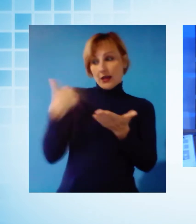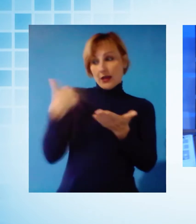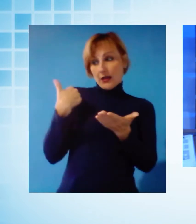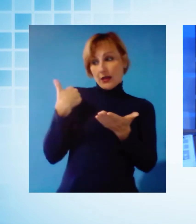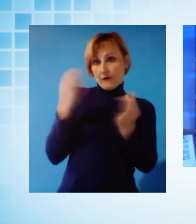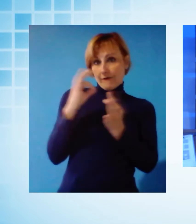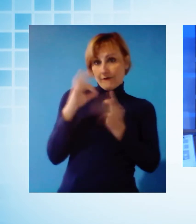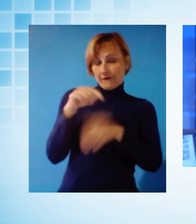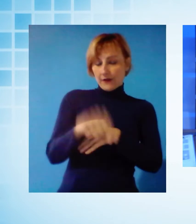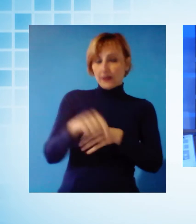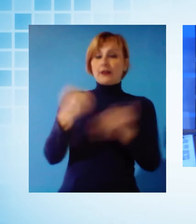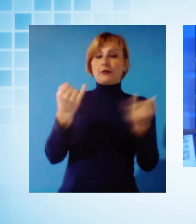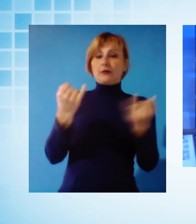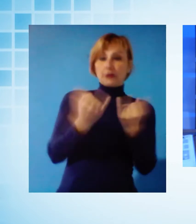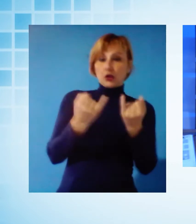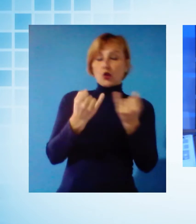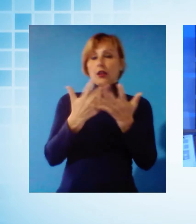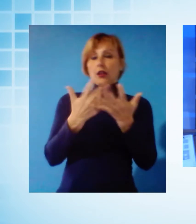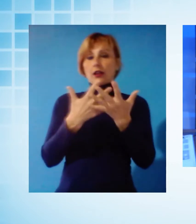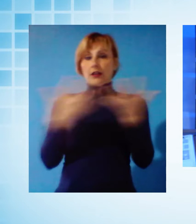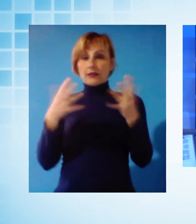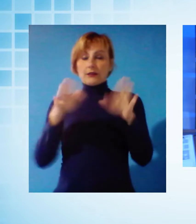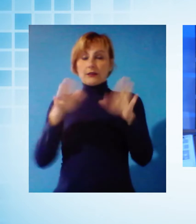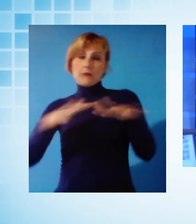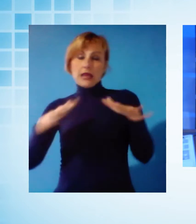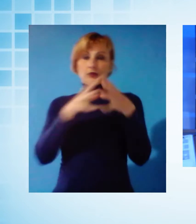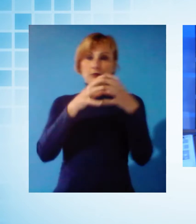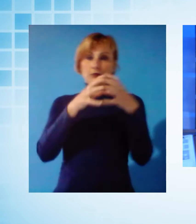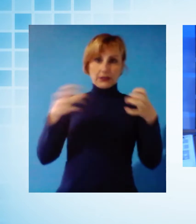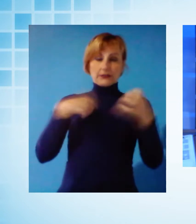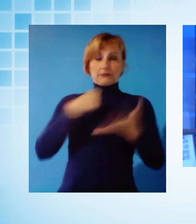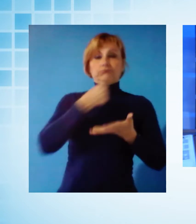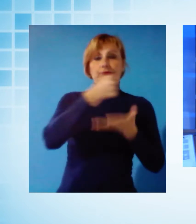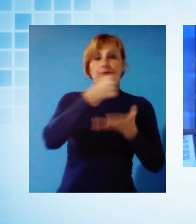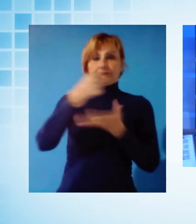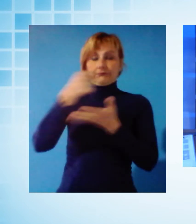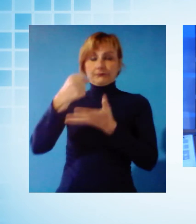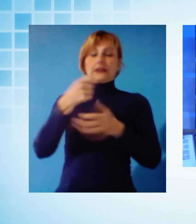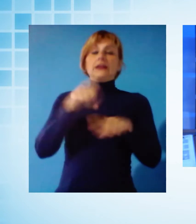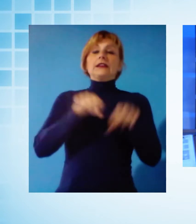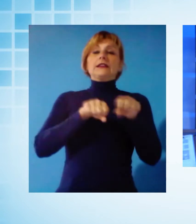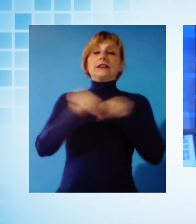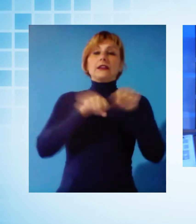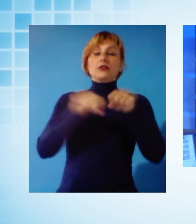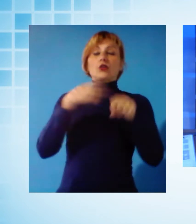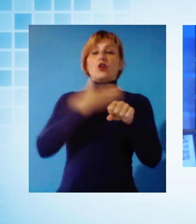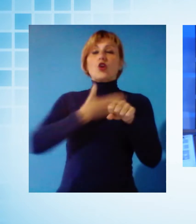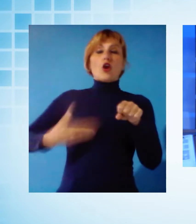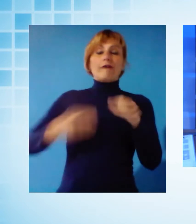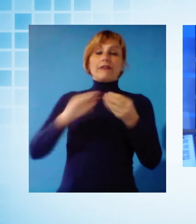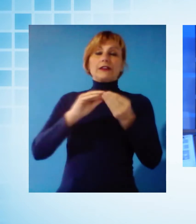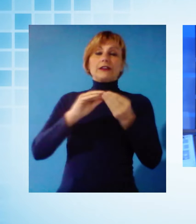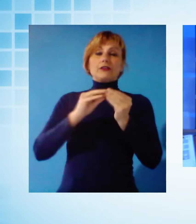piccole, medie e grandi imprese. Abbiamo sentito il commento dato del direttore di Confartigianato provinciale